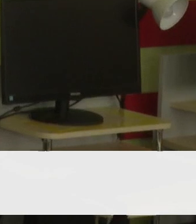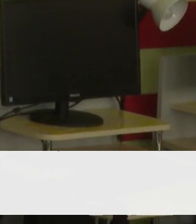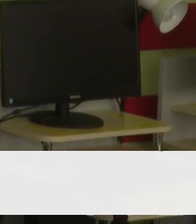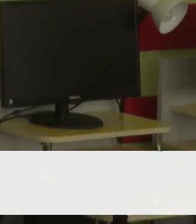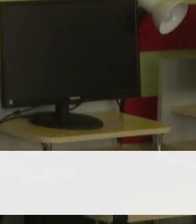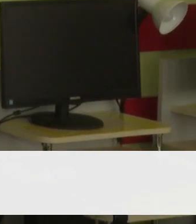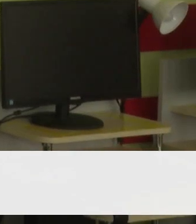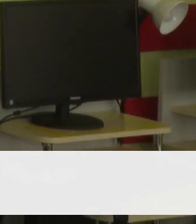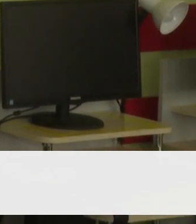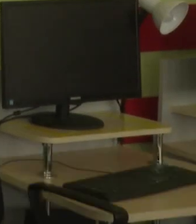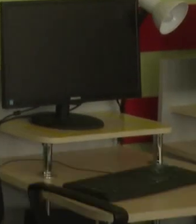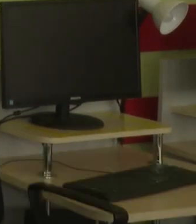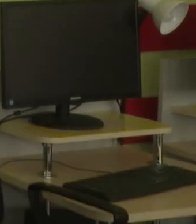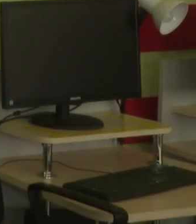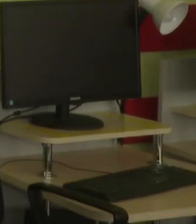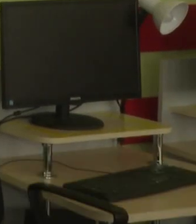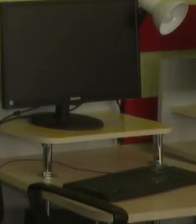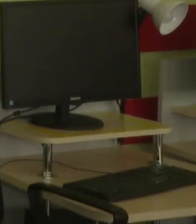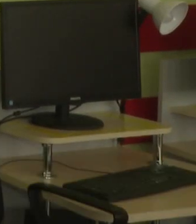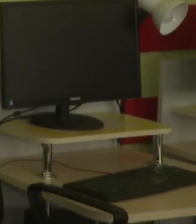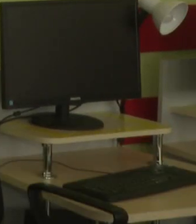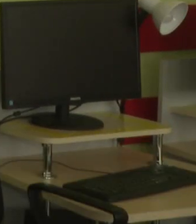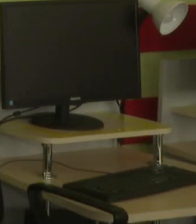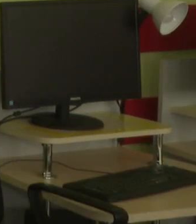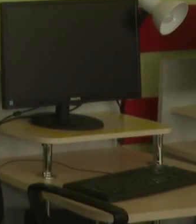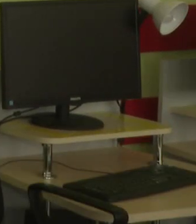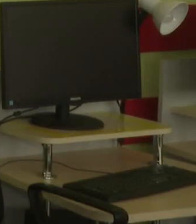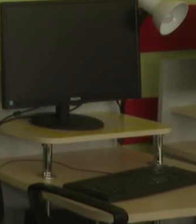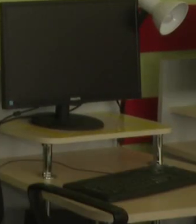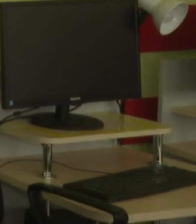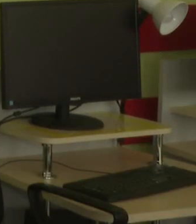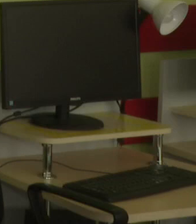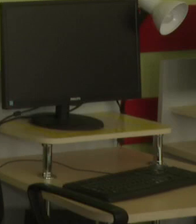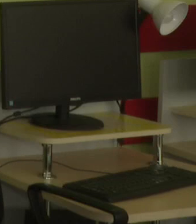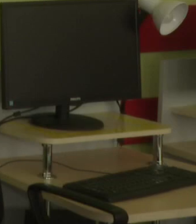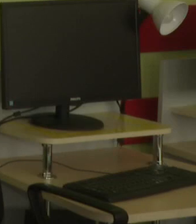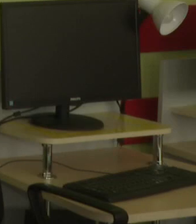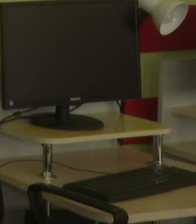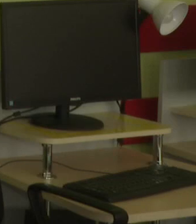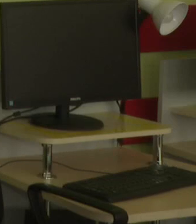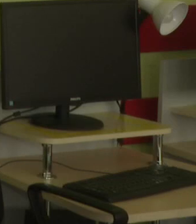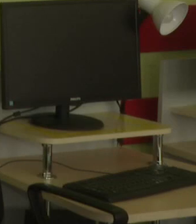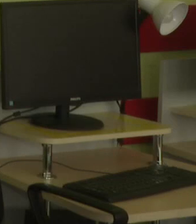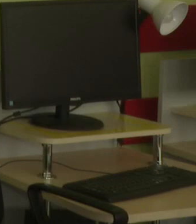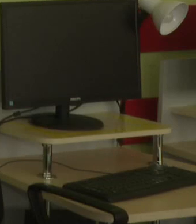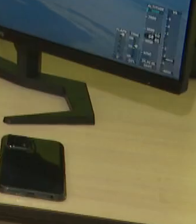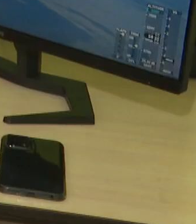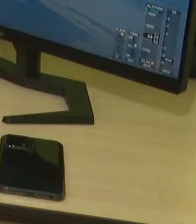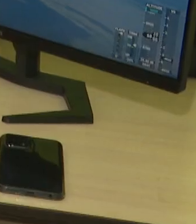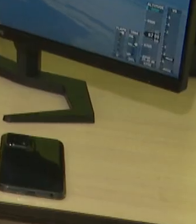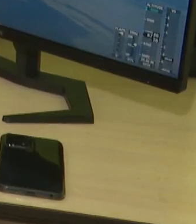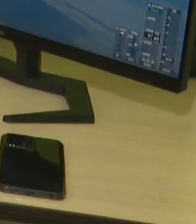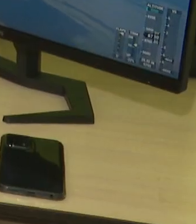относилась, а потом смирилась уже. Отец сказал, куда захочешь, туда и поступишь.